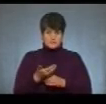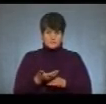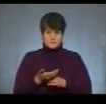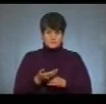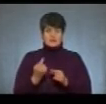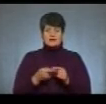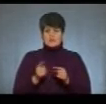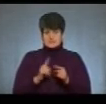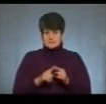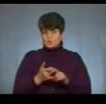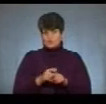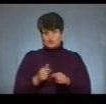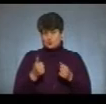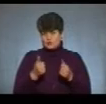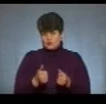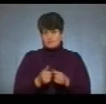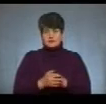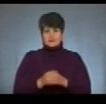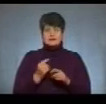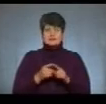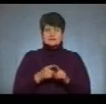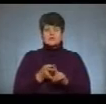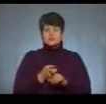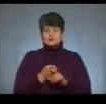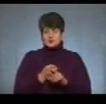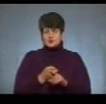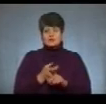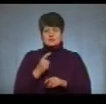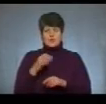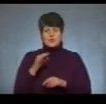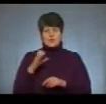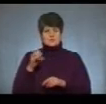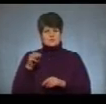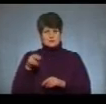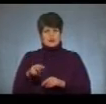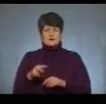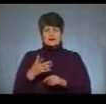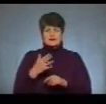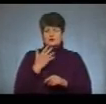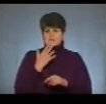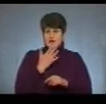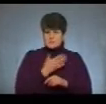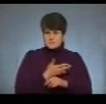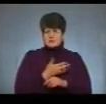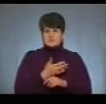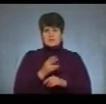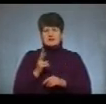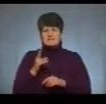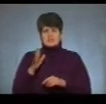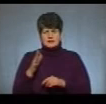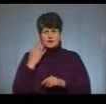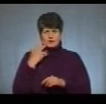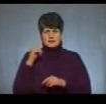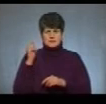І це дуже добре. Так, це стосується і хостелів для іноземців, чи це стосується і квартири, коли